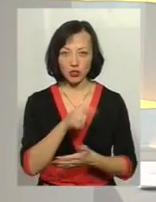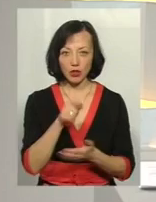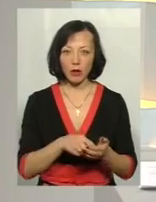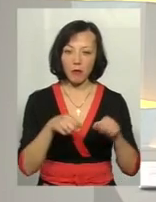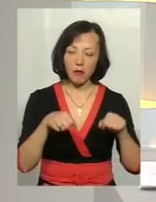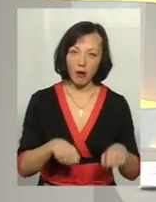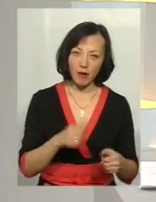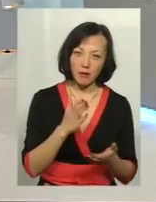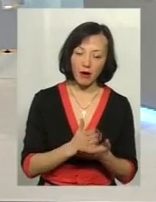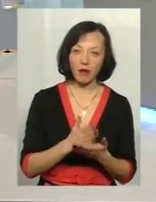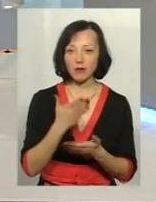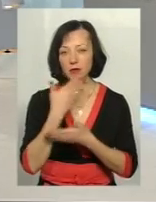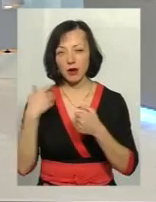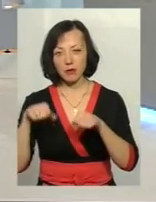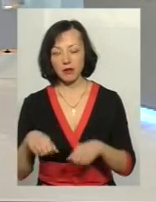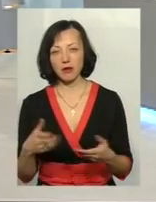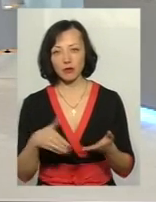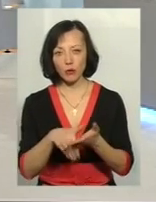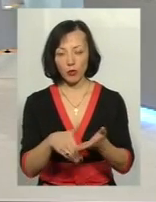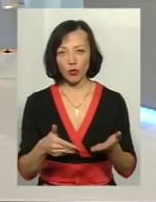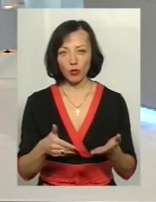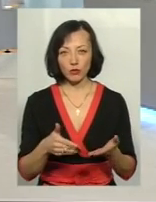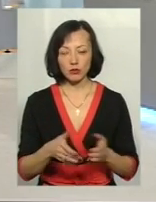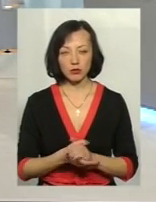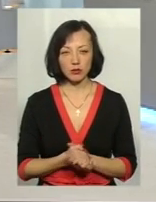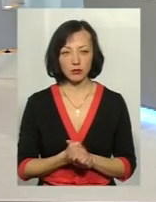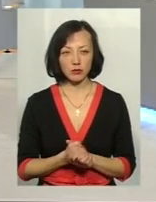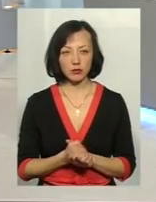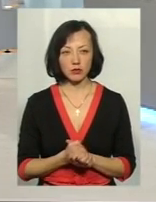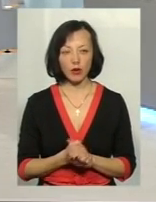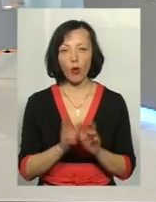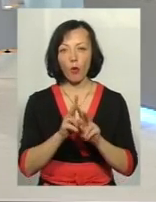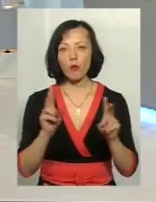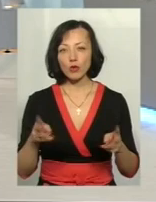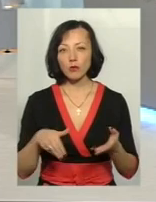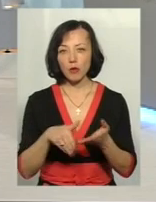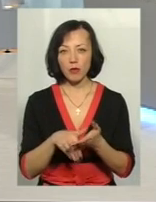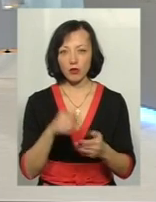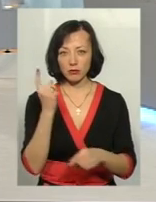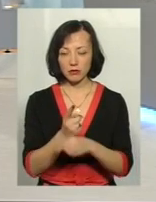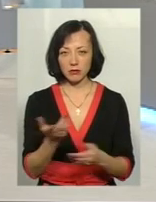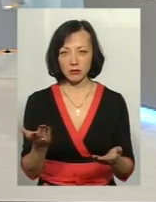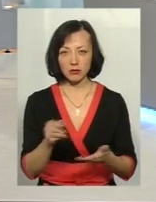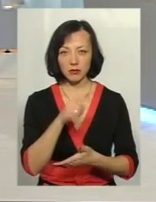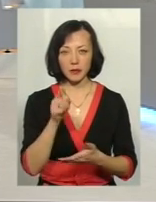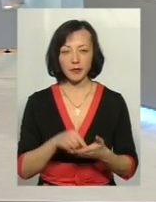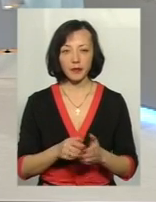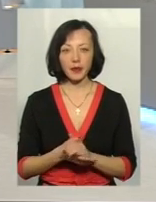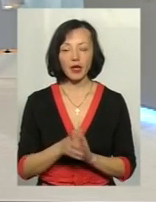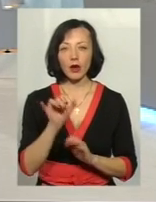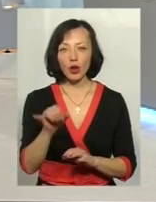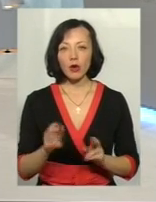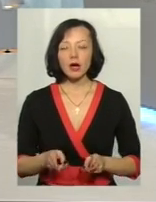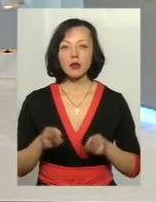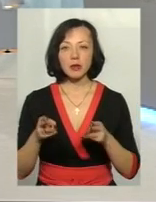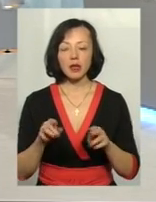має право претендувати на таку допомогу, а кому така допомога зазі? У кримінальних